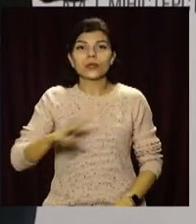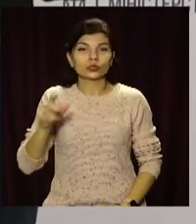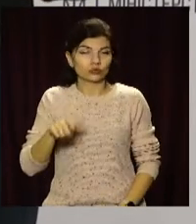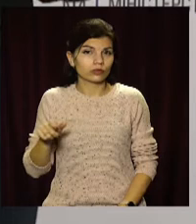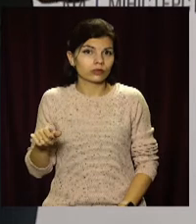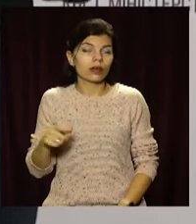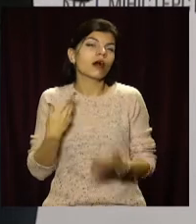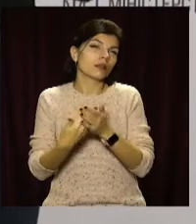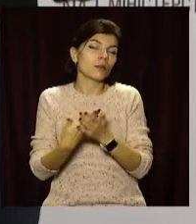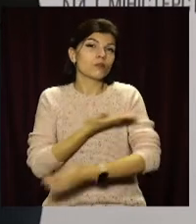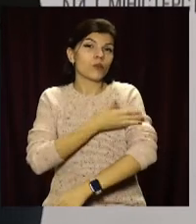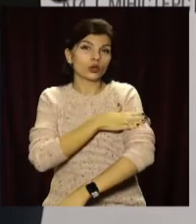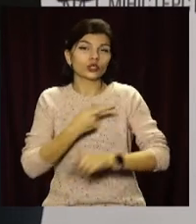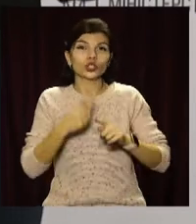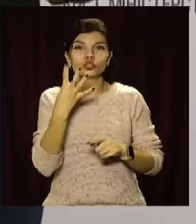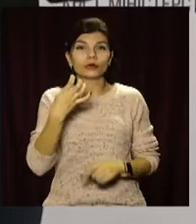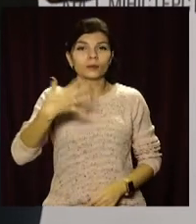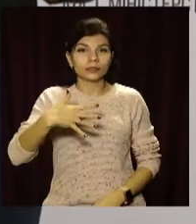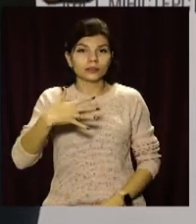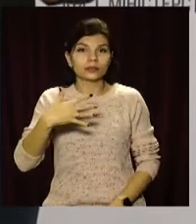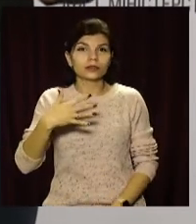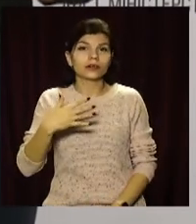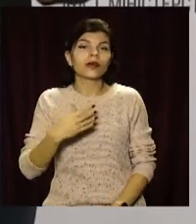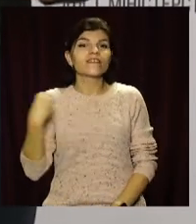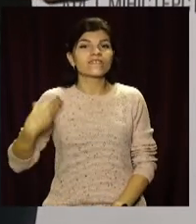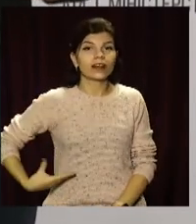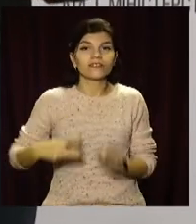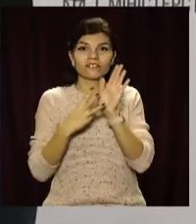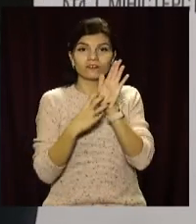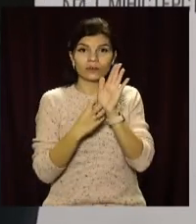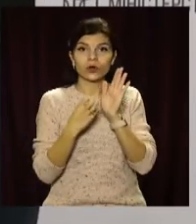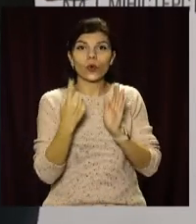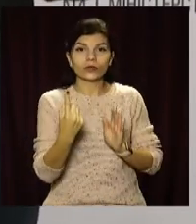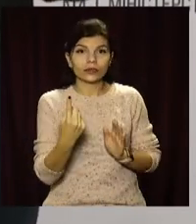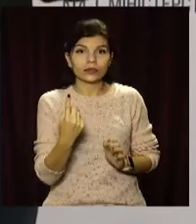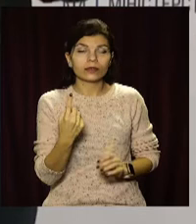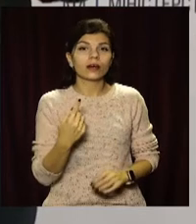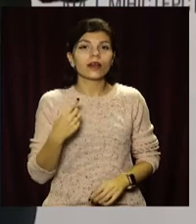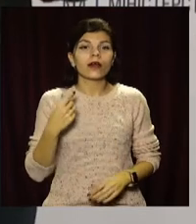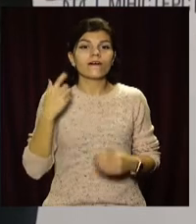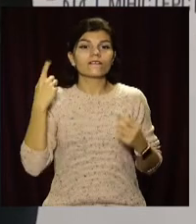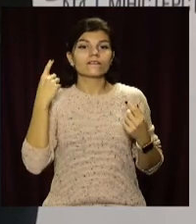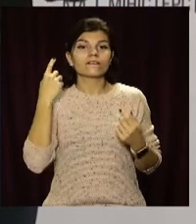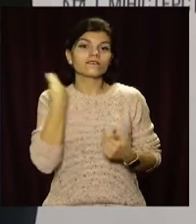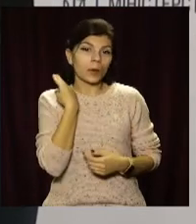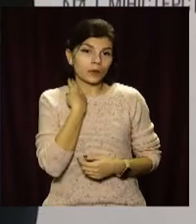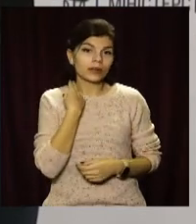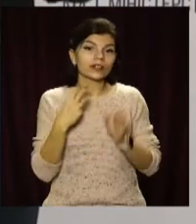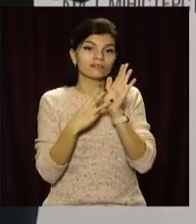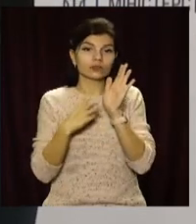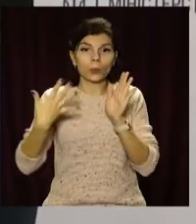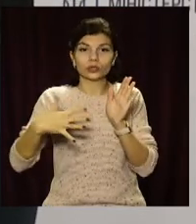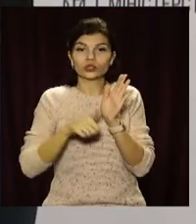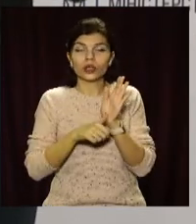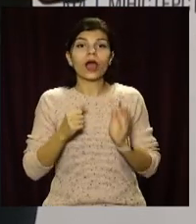Наприклад, Польща – це 450, Франція – 801, Великобританія – 856,